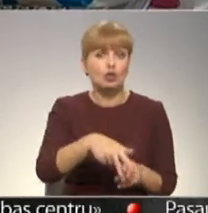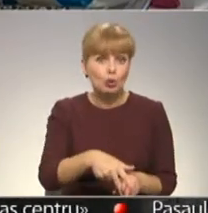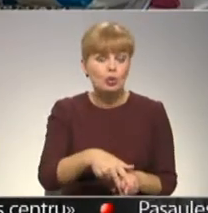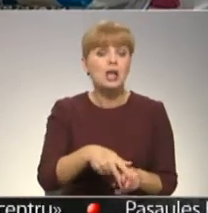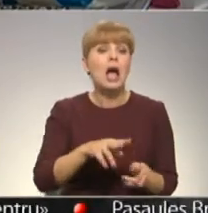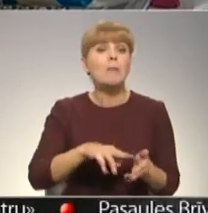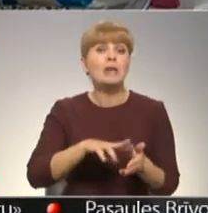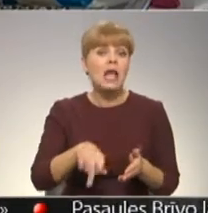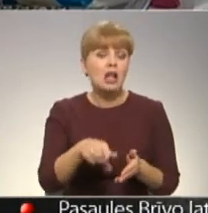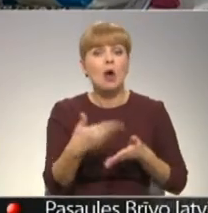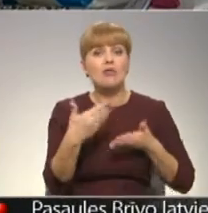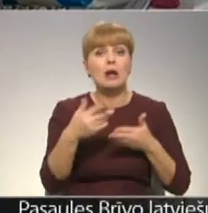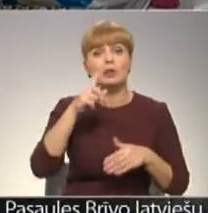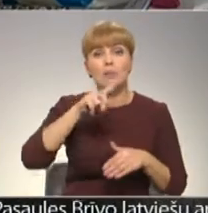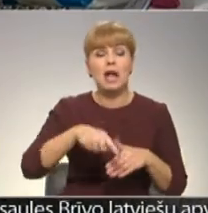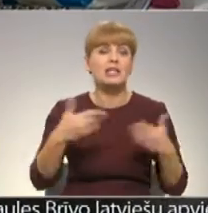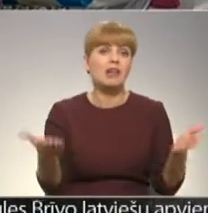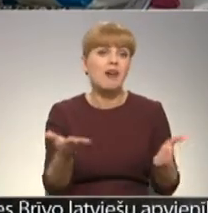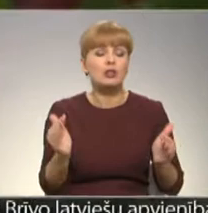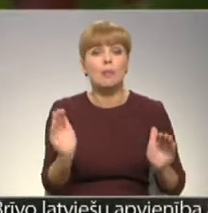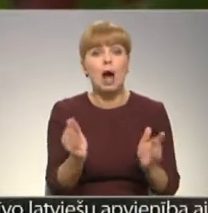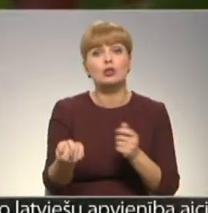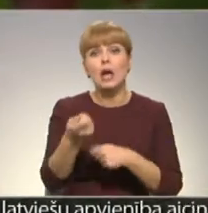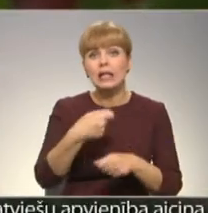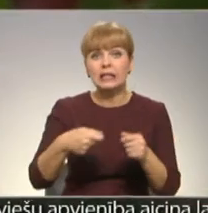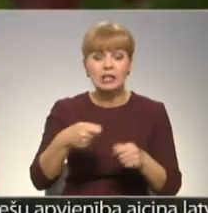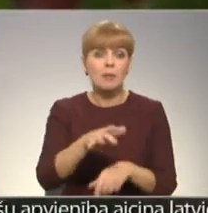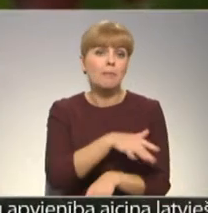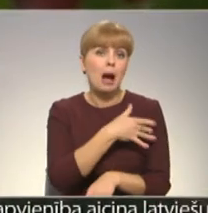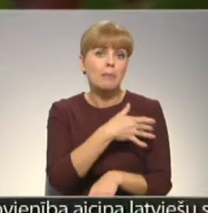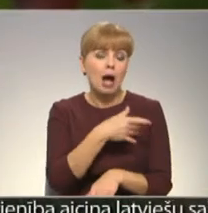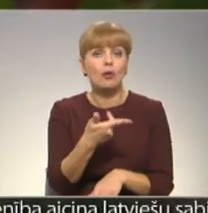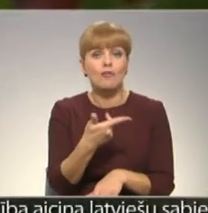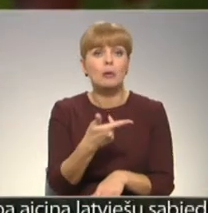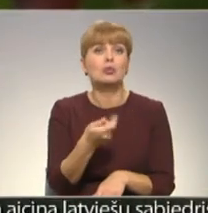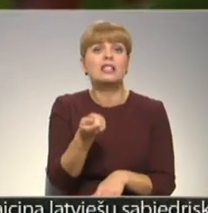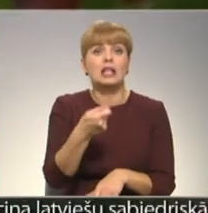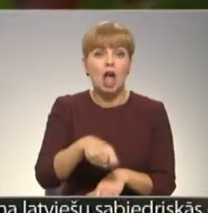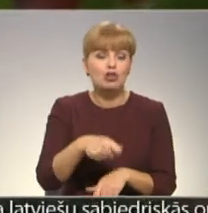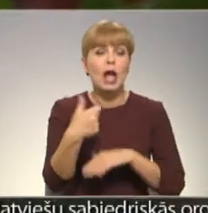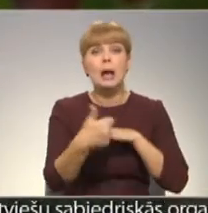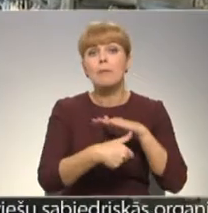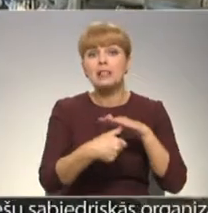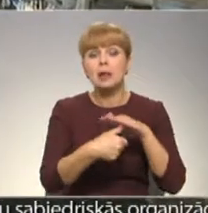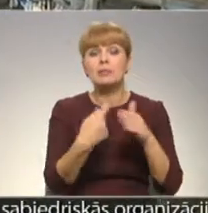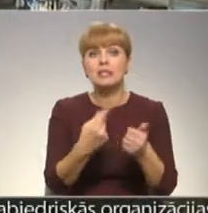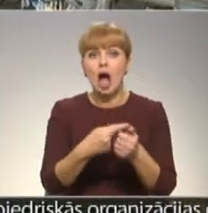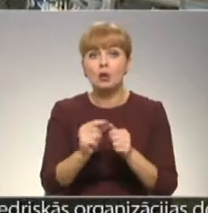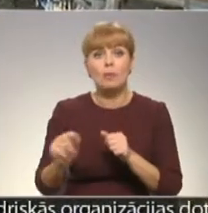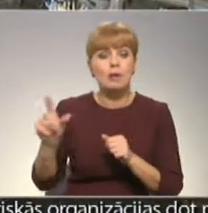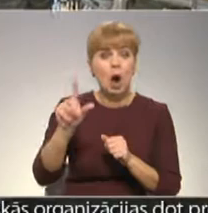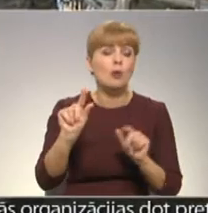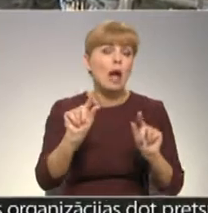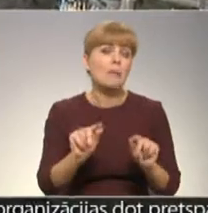ka šīs prasības varētu veicināt vairāku mazot iezniecības un pakalpojumu uzņēmumu slēgšanu, līdz ar to arī bezdarbnieku skaita pieaugumu un mazākas